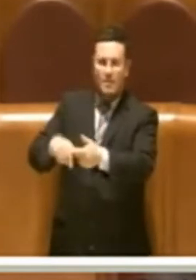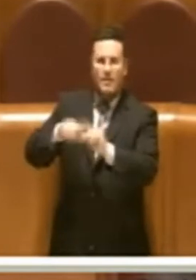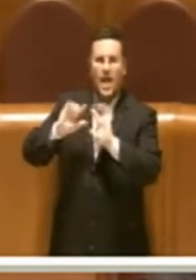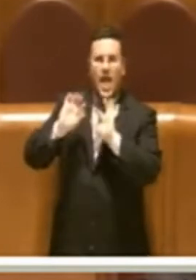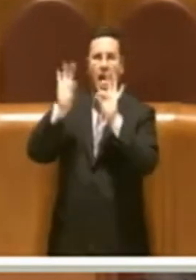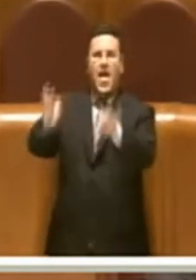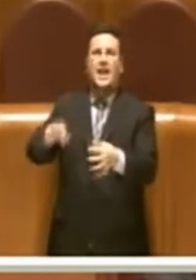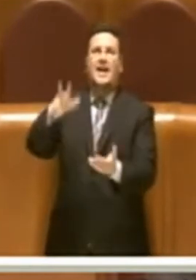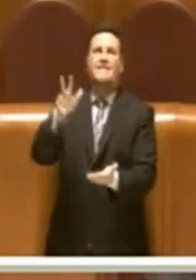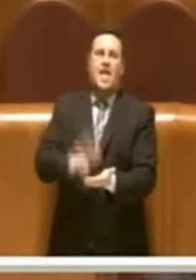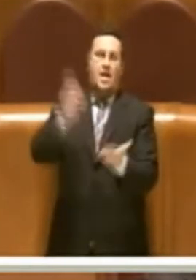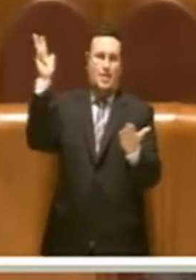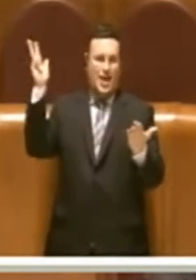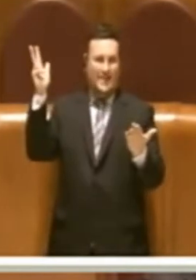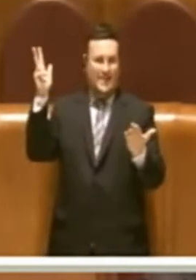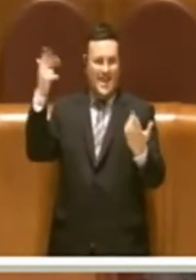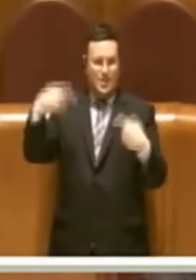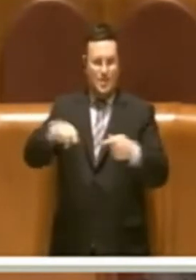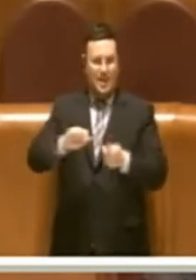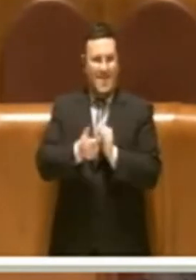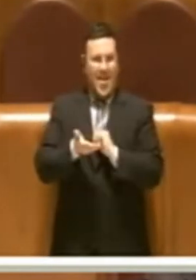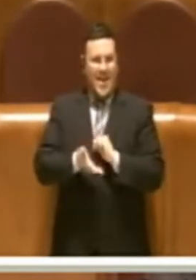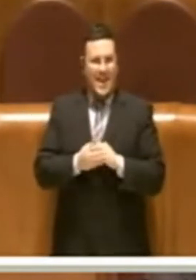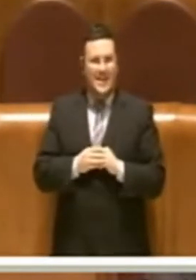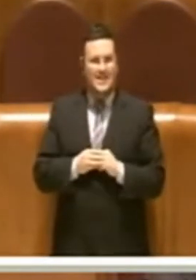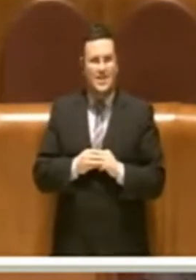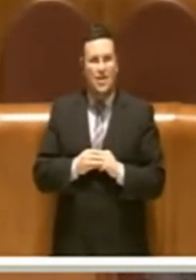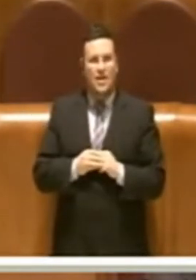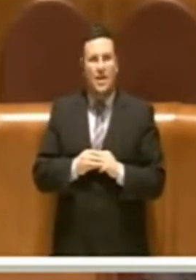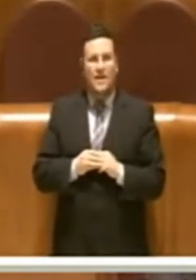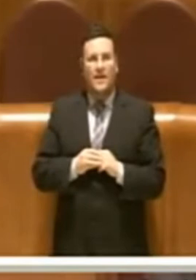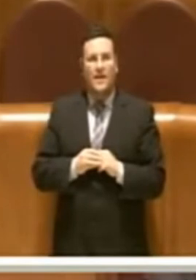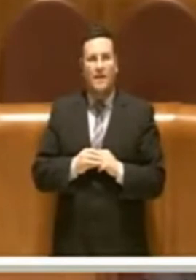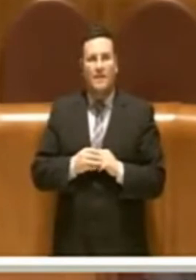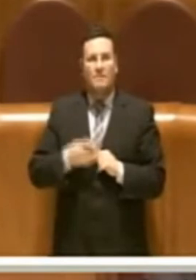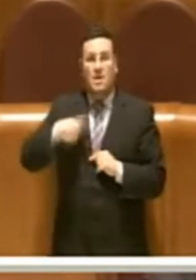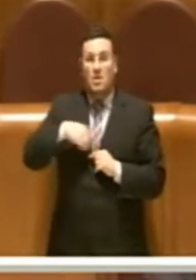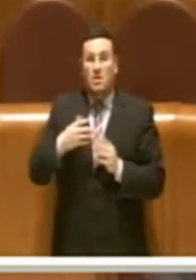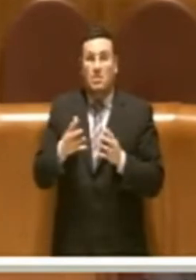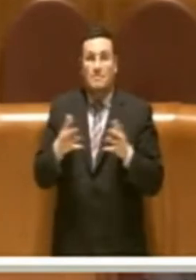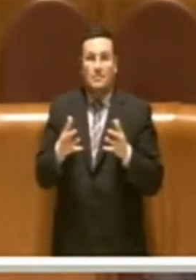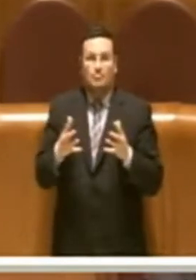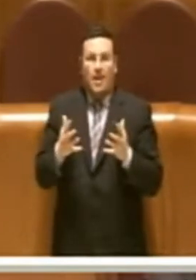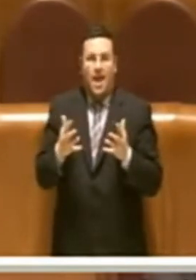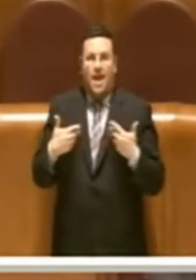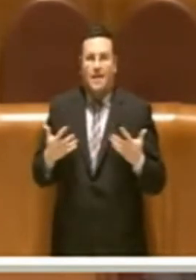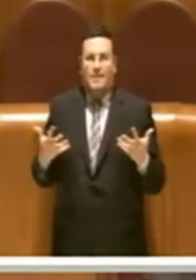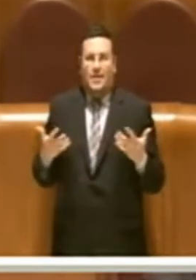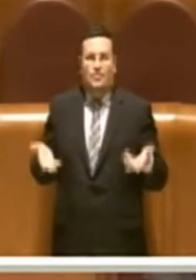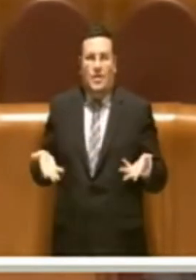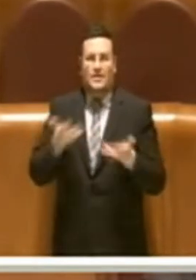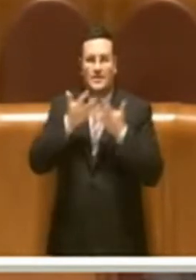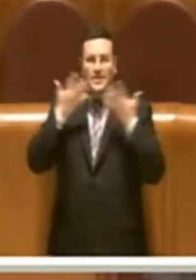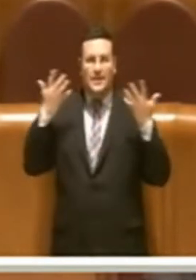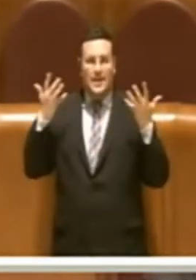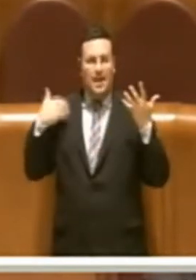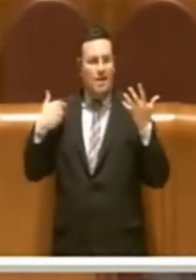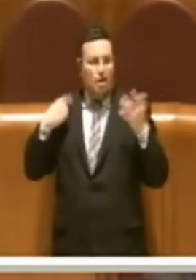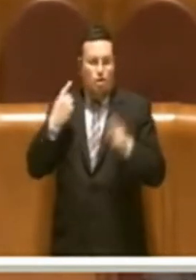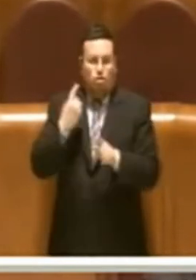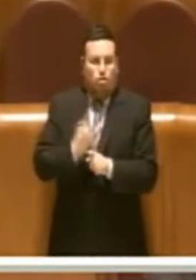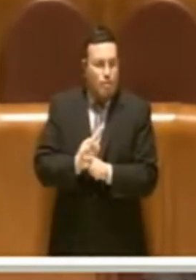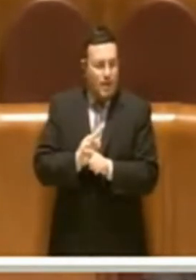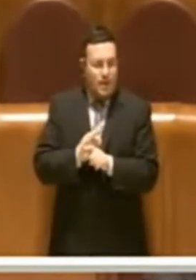variazione. Ovviamente responsabilmente come maggioranza riteniamo necessario e doveroso